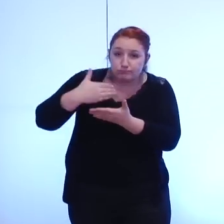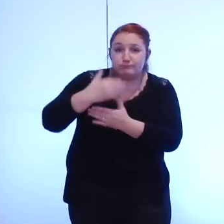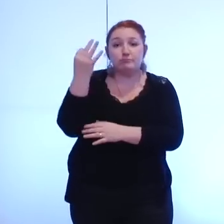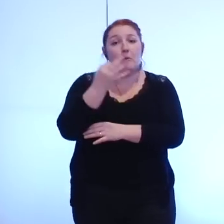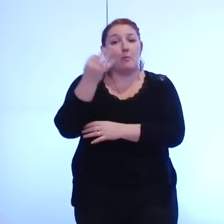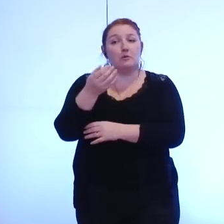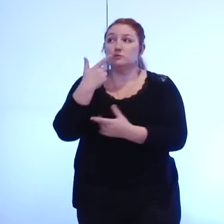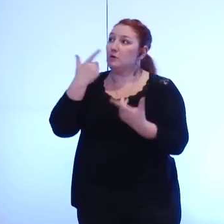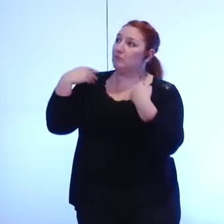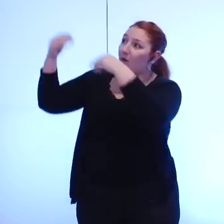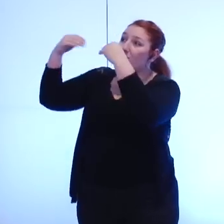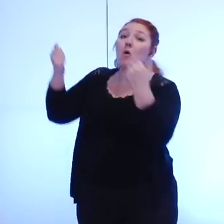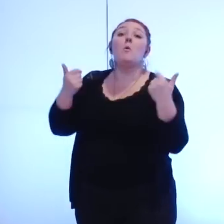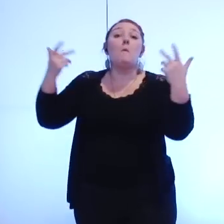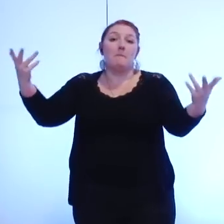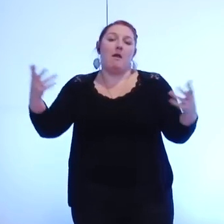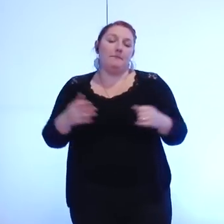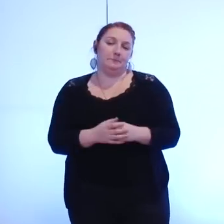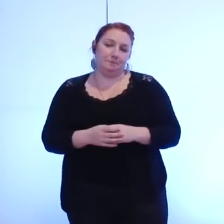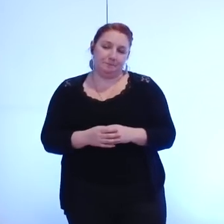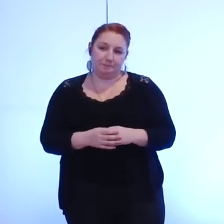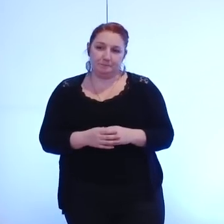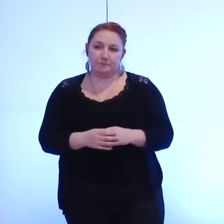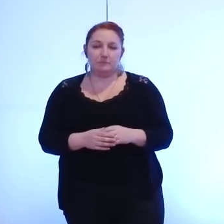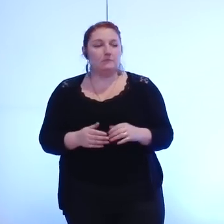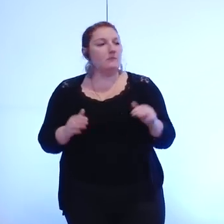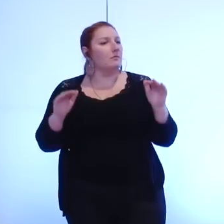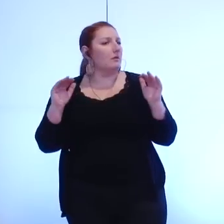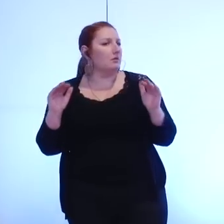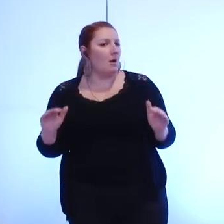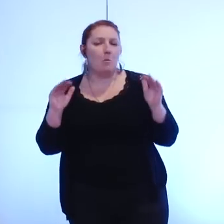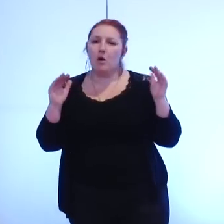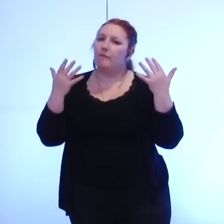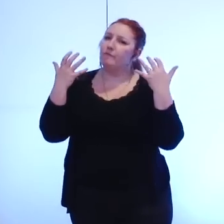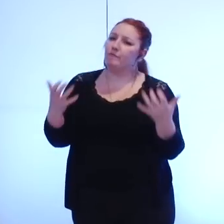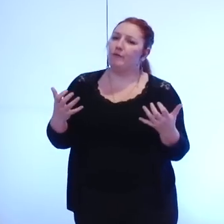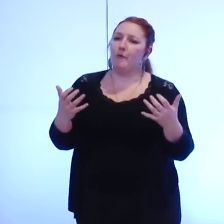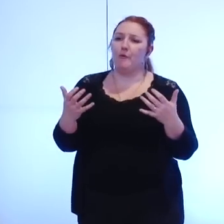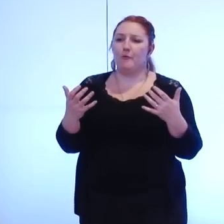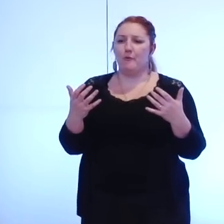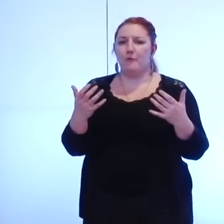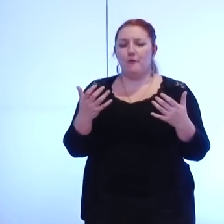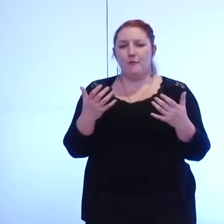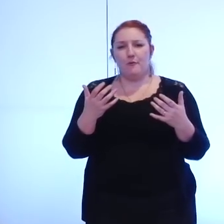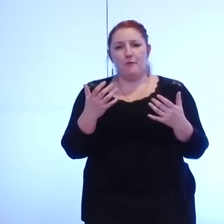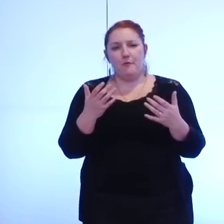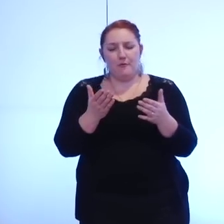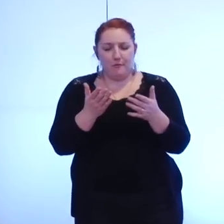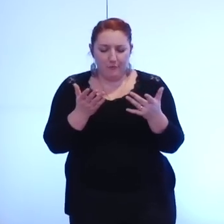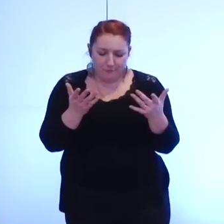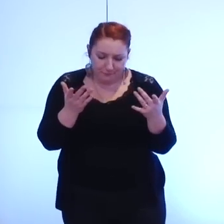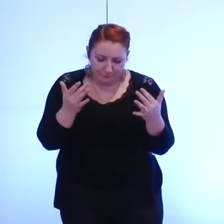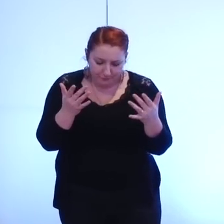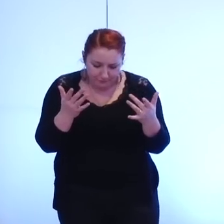de la métropole néanmoins si l'on souhaite arriver à un processus avec l'ambition de parvenir